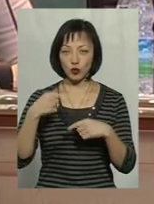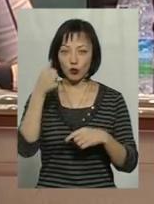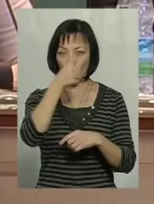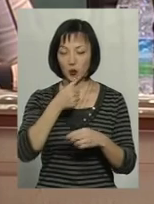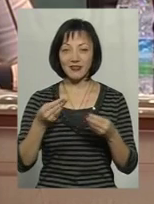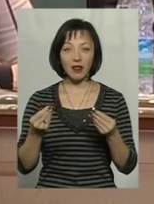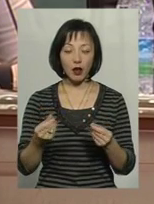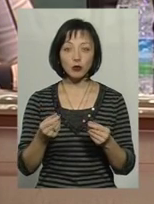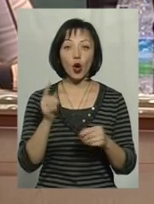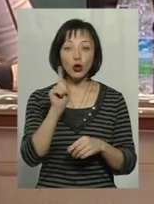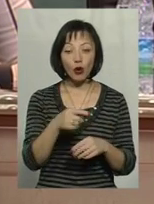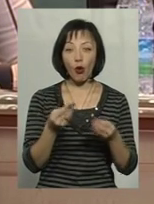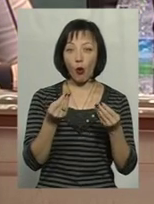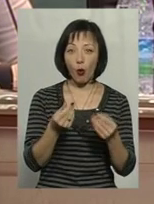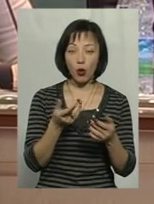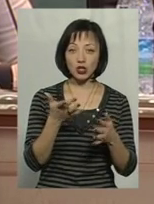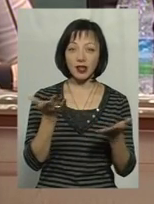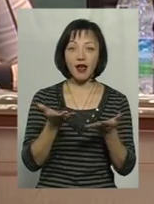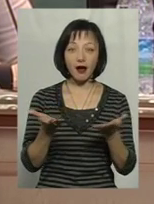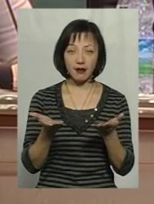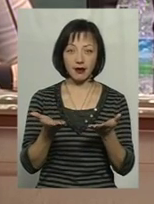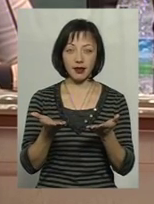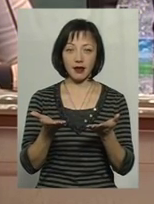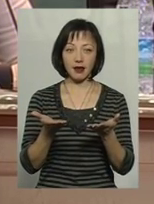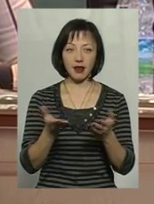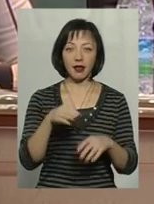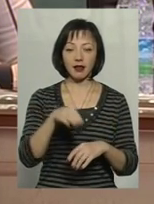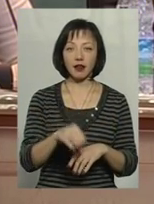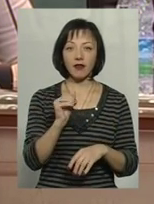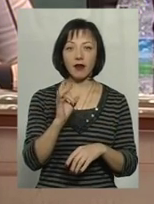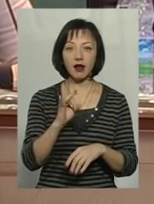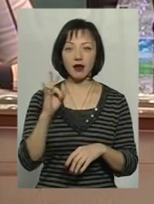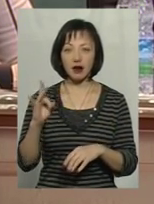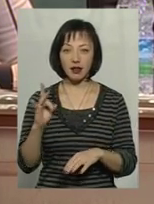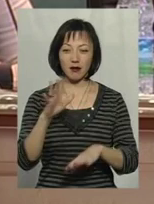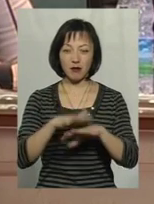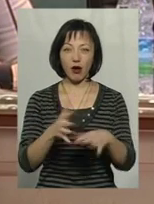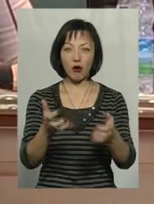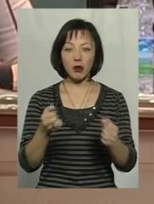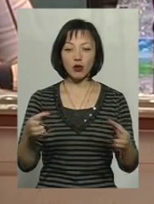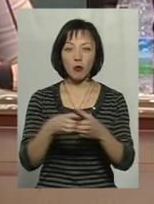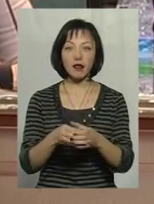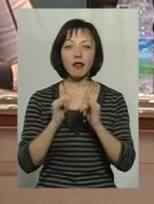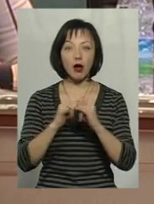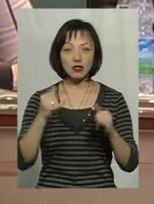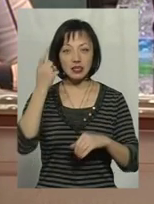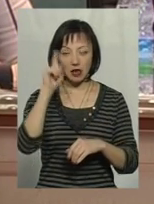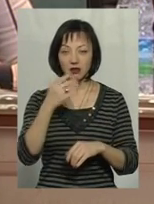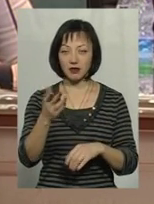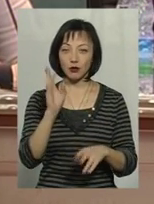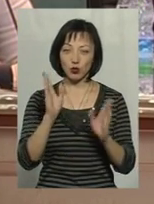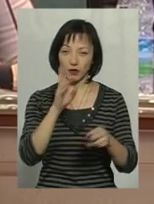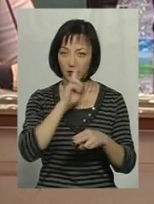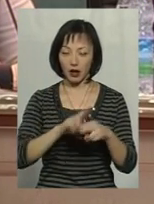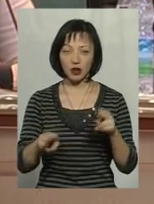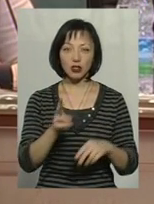році, то кошти, які ТФРРовські, кошти, які одержали громади на свій розвиток, знаєте, що ви їх втратите.